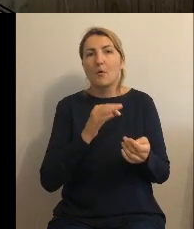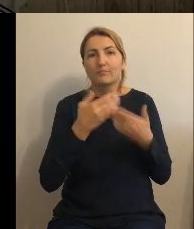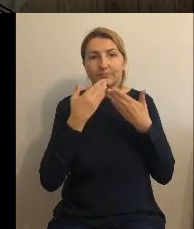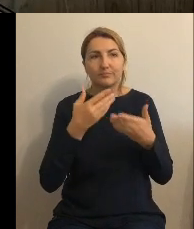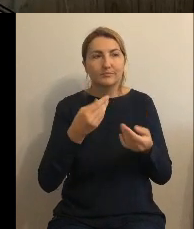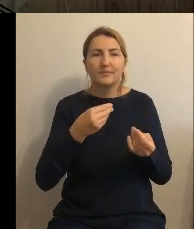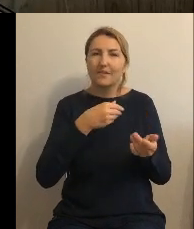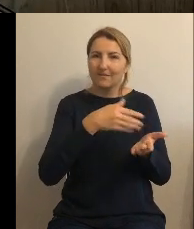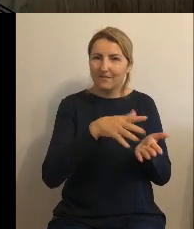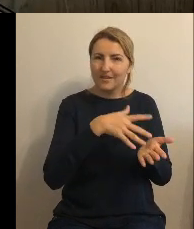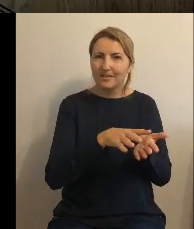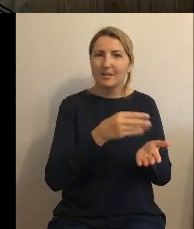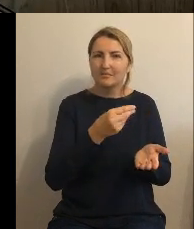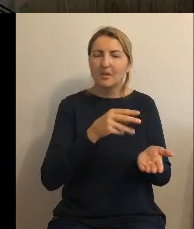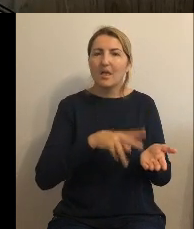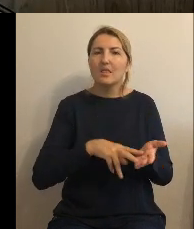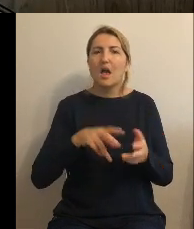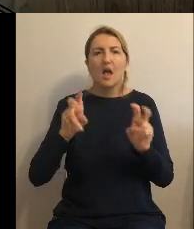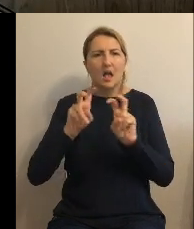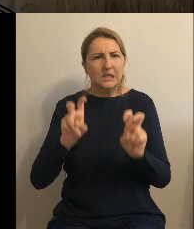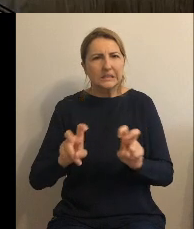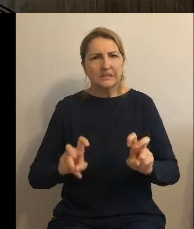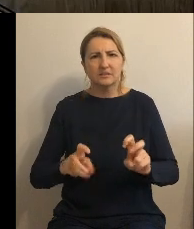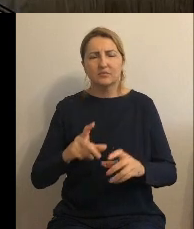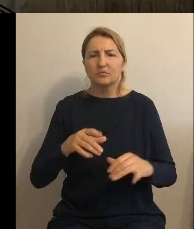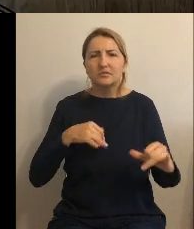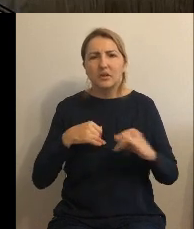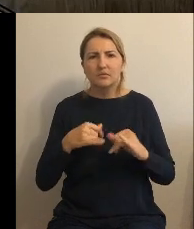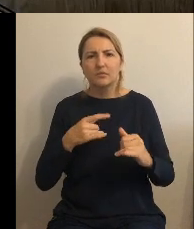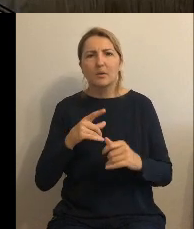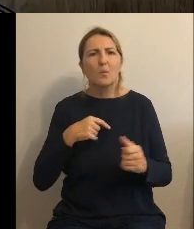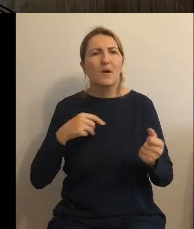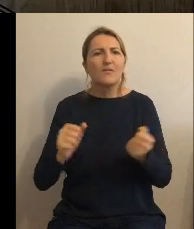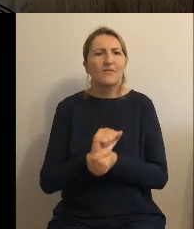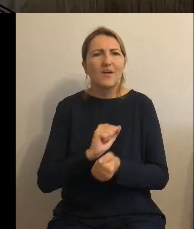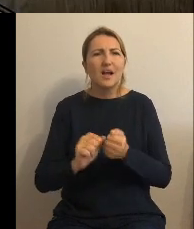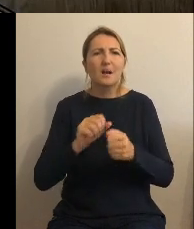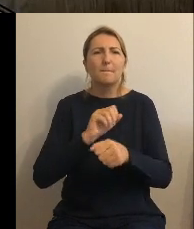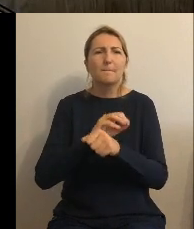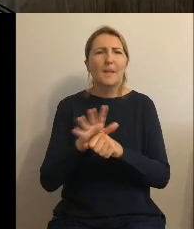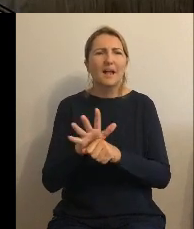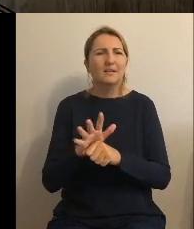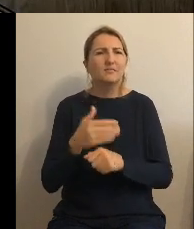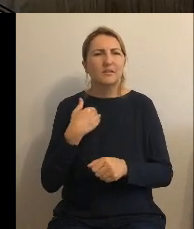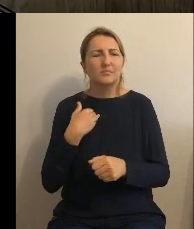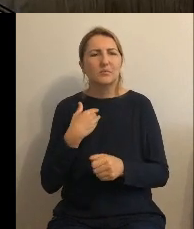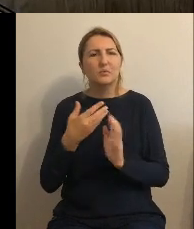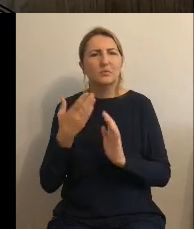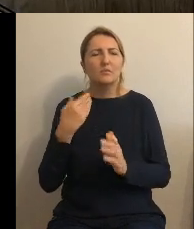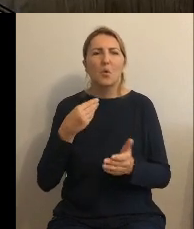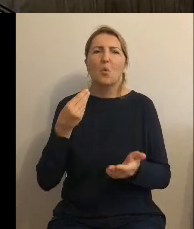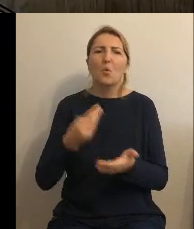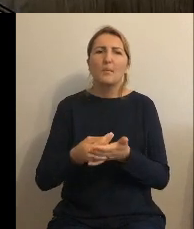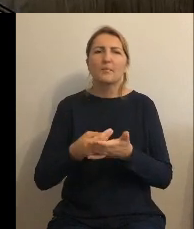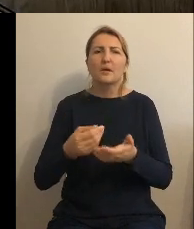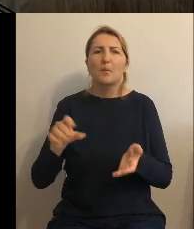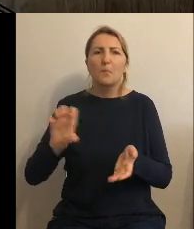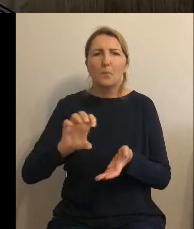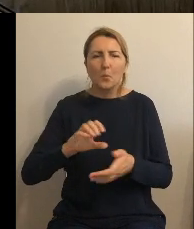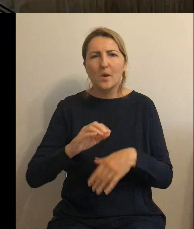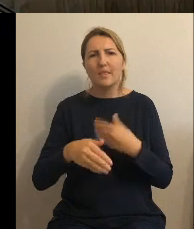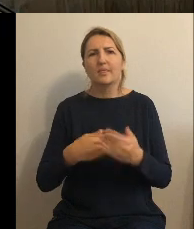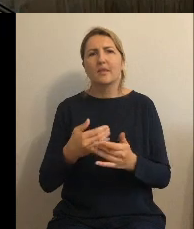kryzysowe związane z walką z pandemią COVID-19, na zakup płynów, maseczek i innych rzeczy,